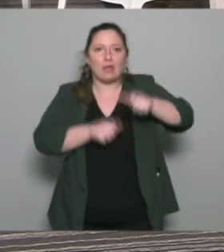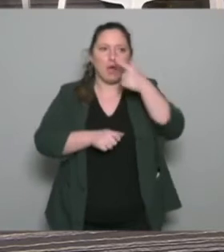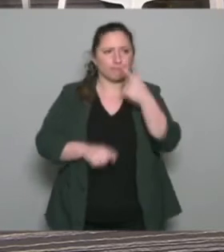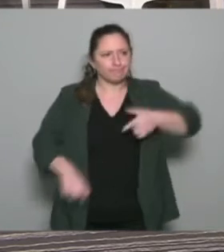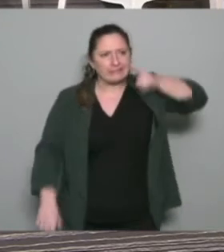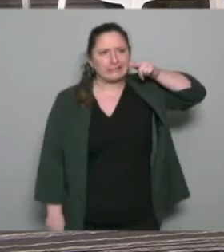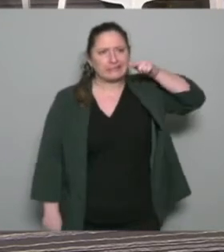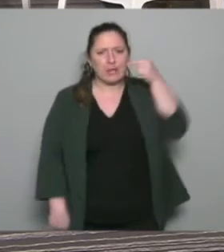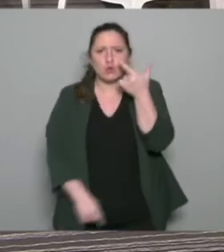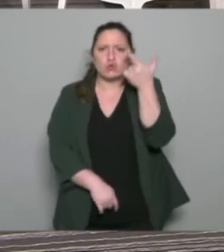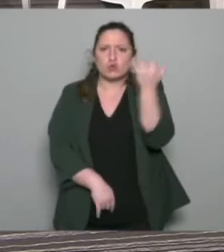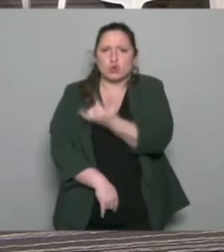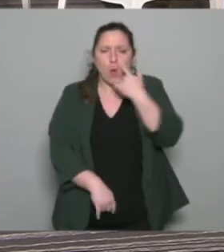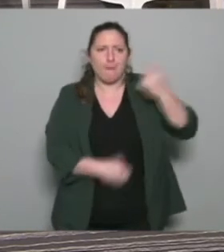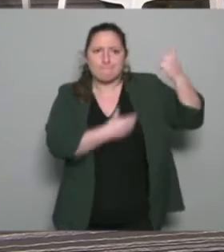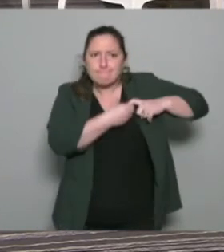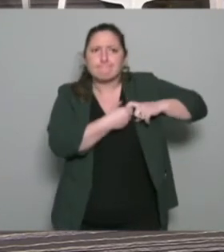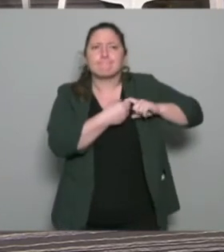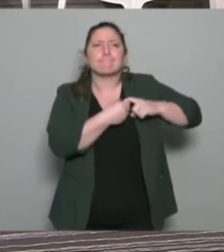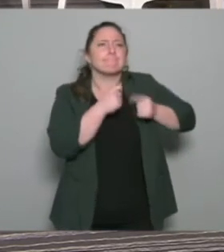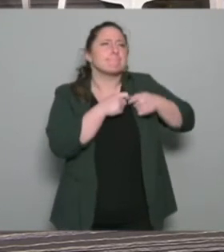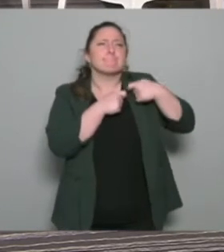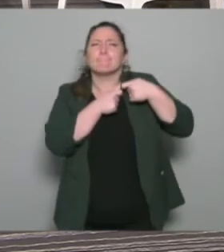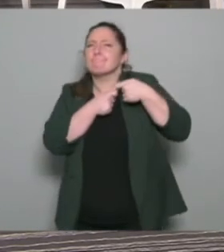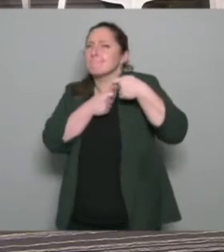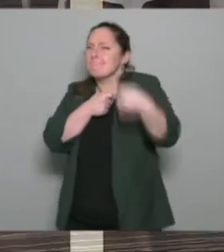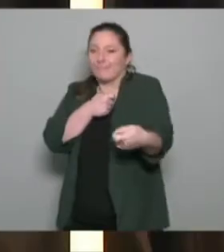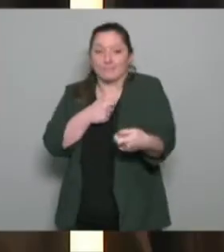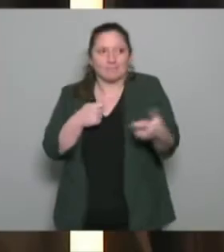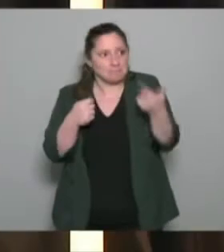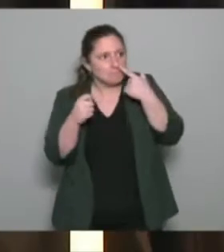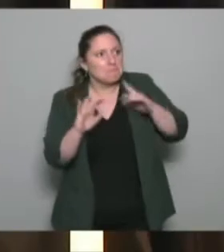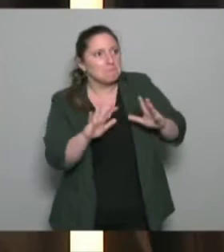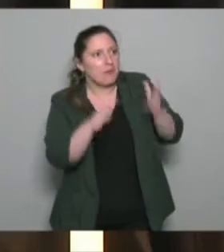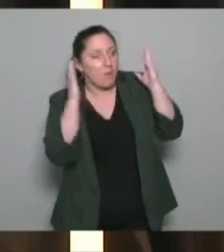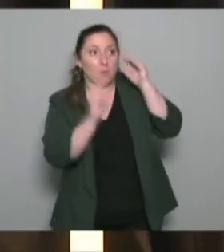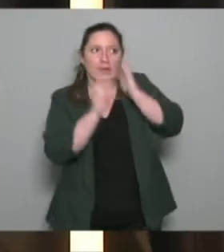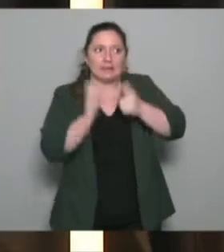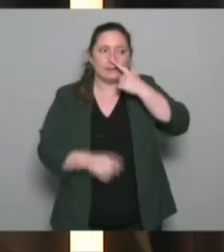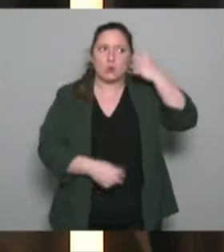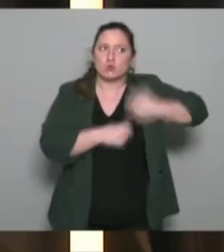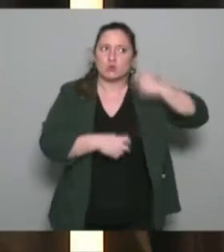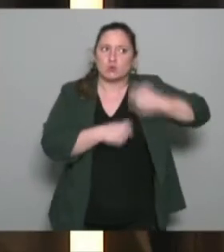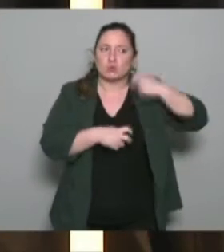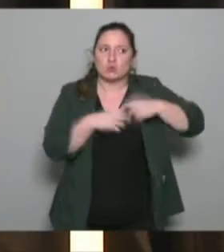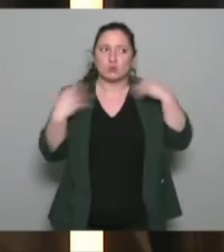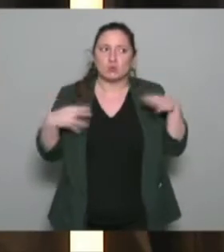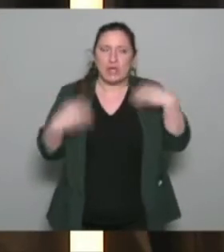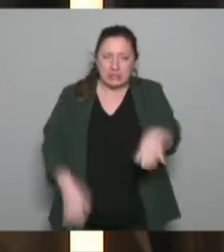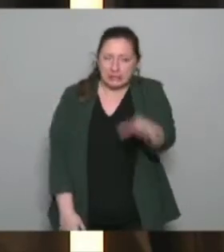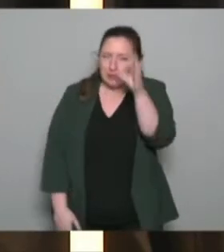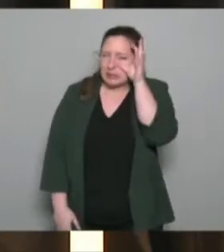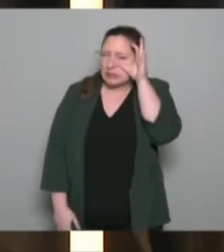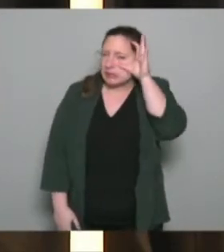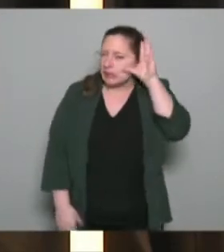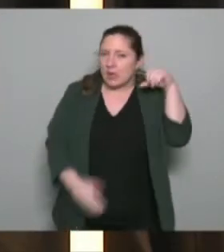eu la performance de nous supporter pendant deux jours. Et ça devait être un exercice, à mon avis, assez délicat.